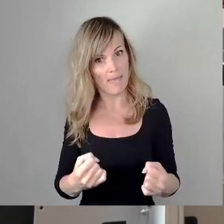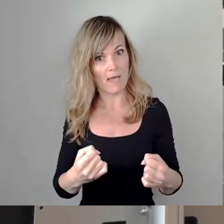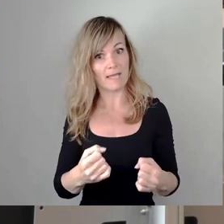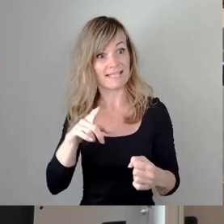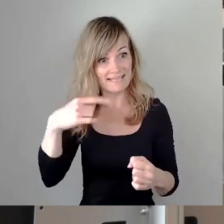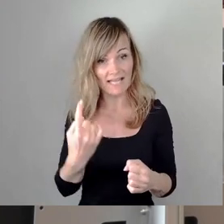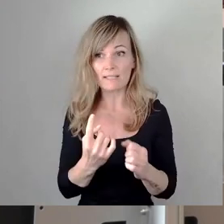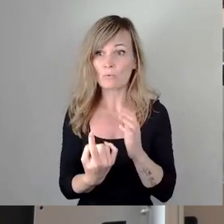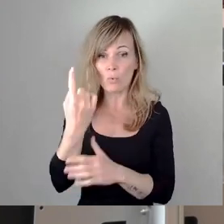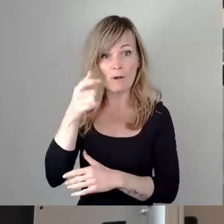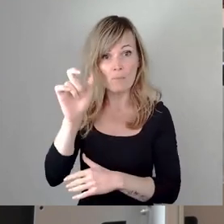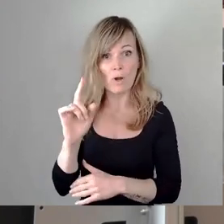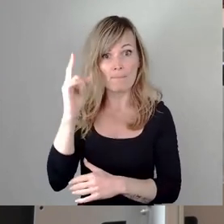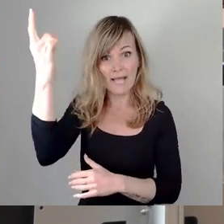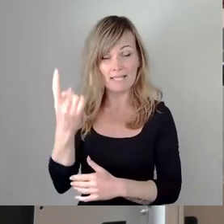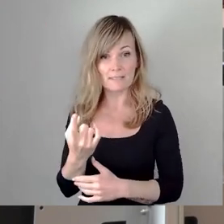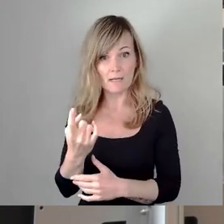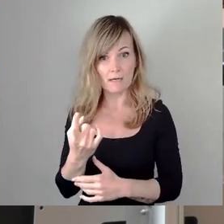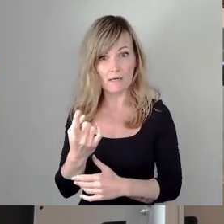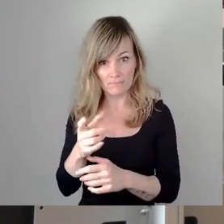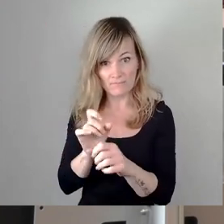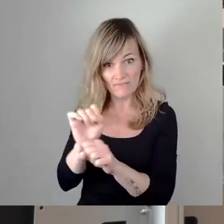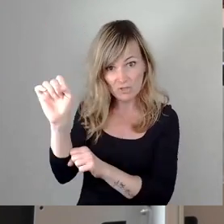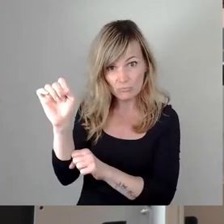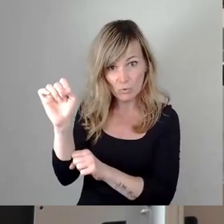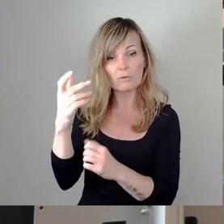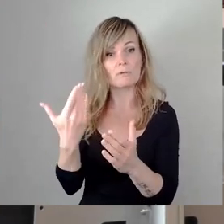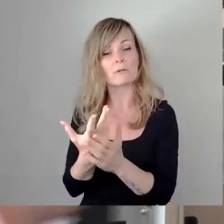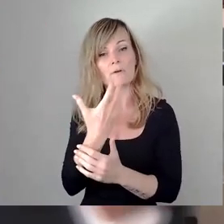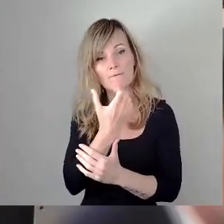Darum hier bitte ich um eine Stellungnahme der Stadtverwaltung. Vielen Dank.